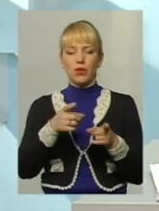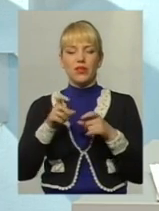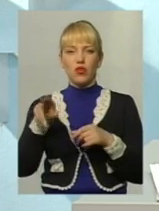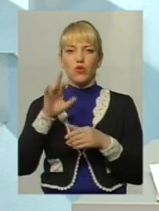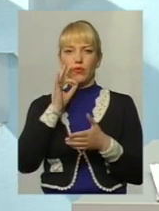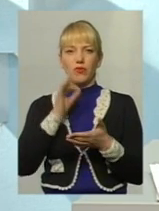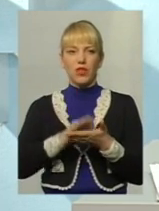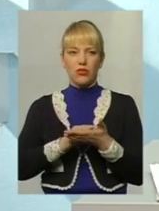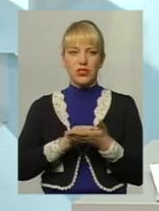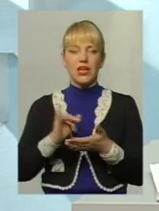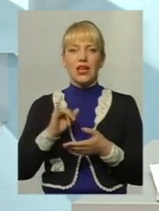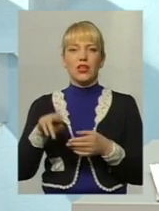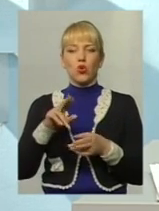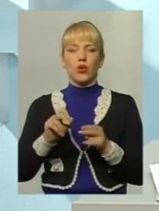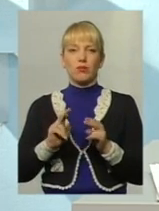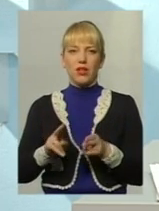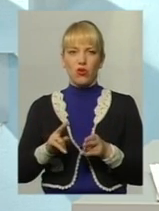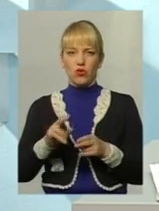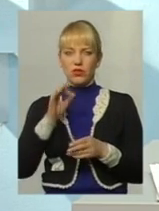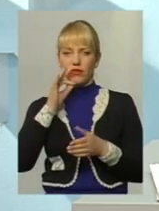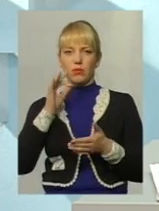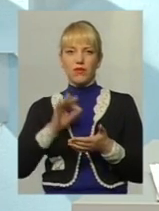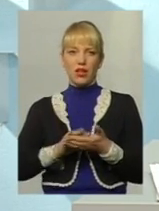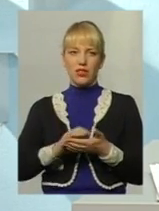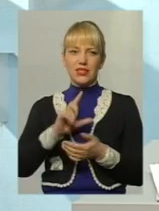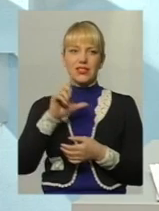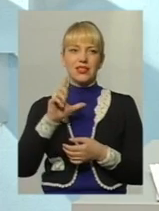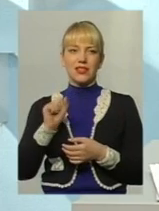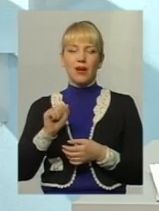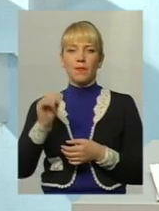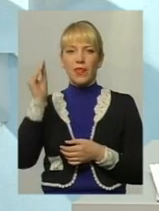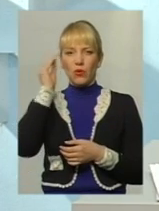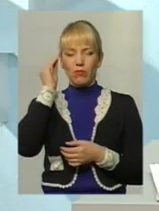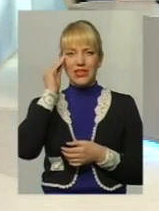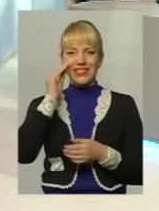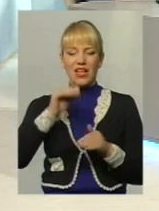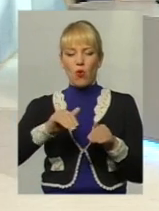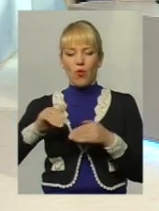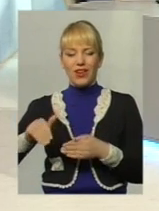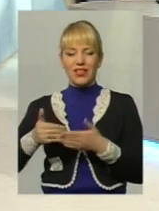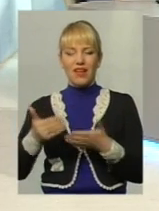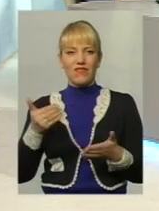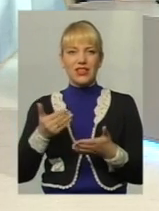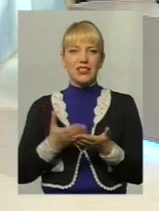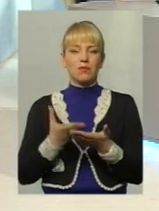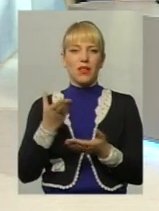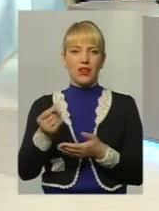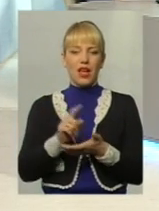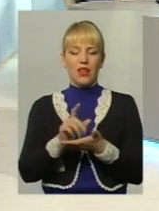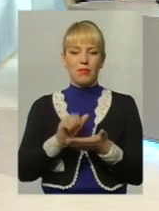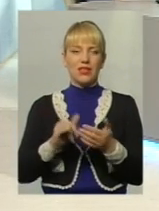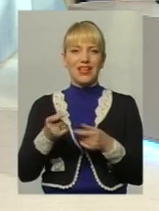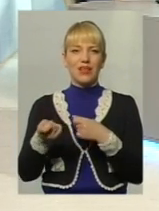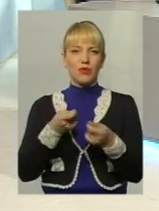відповідальності і до кримінальної відповідальності за умисне ухилення від сплати аліментів, і до адміністративної